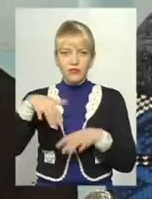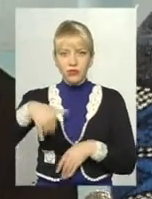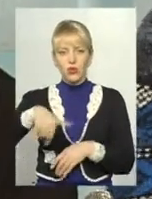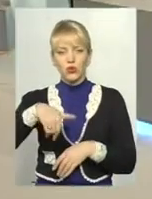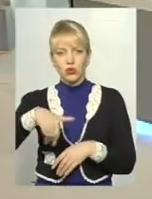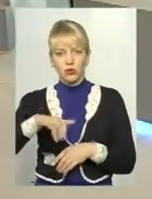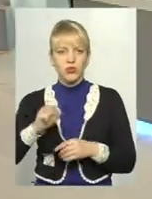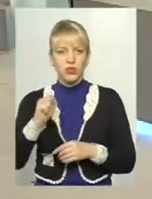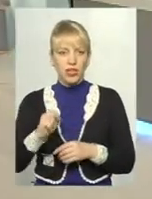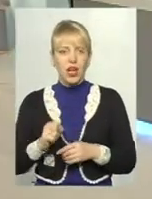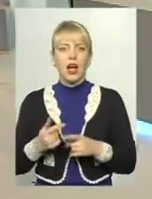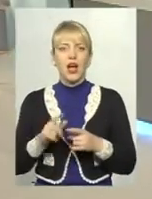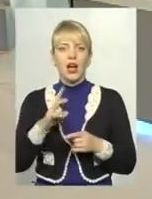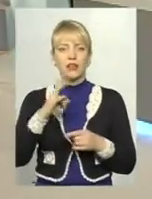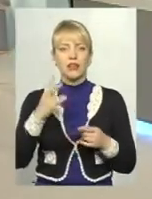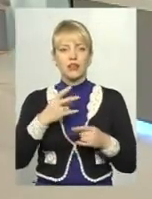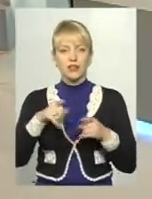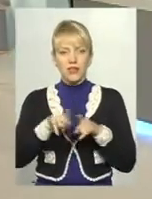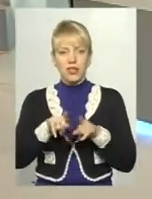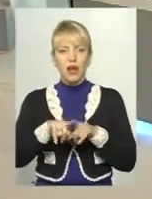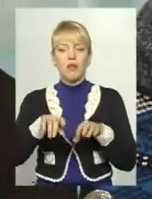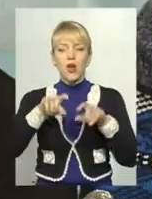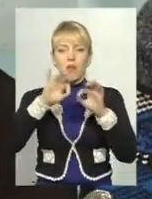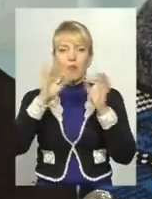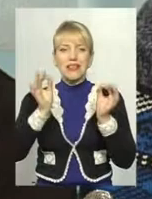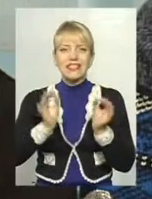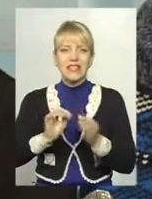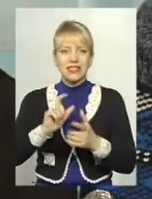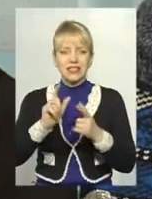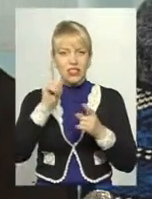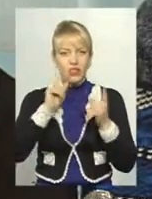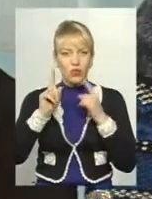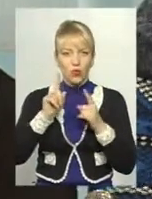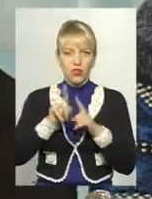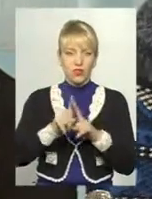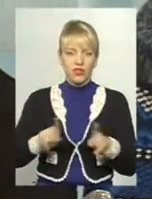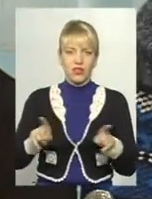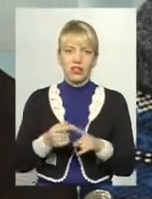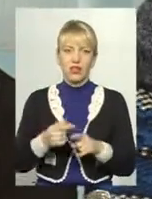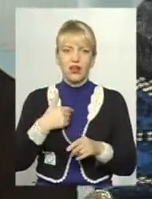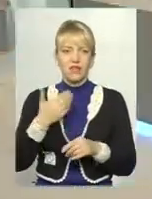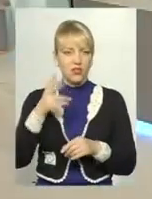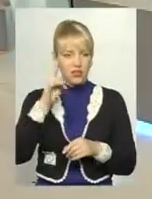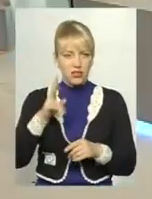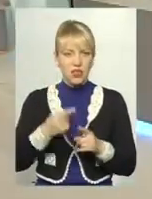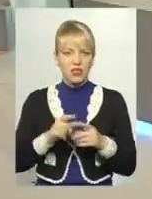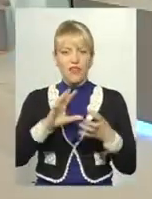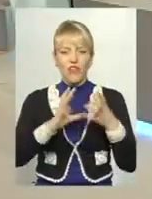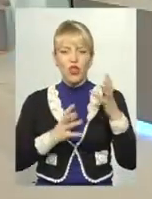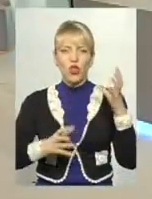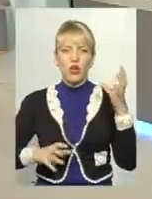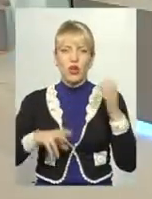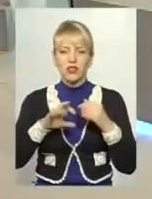перераховував, а навіть наш мистецький дворик, який відкрився в музичній школі, унікальний. Виноград, до речі, ви не знаєте, та виноградна лоза, яка разом